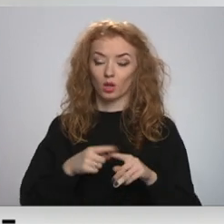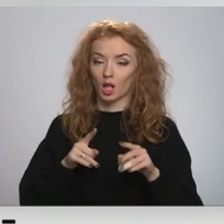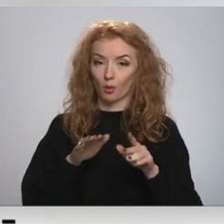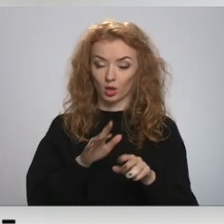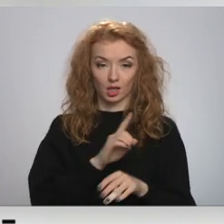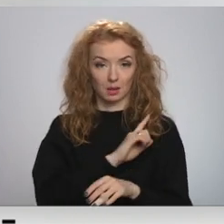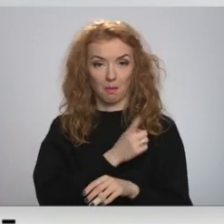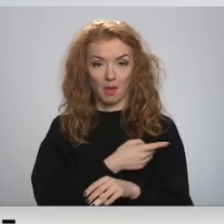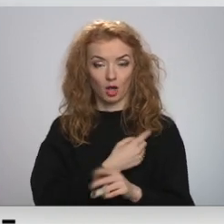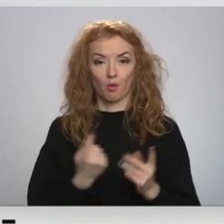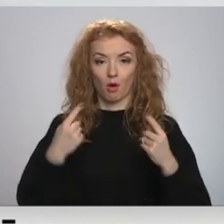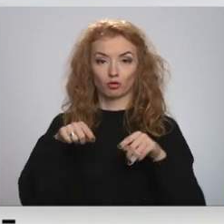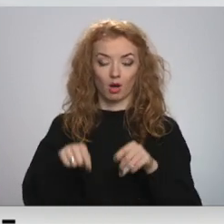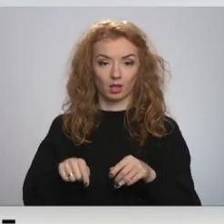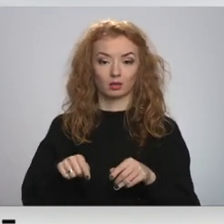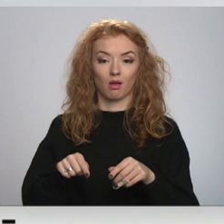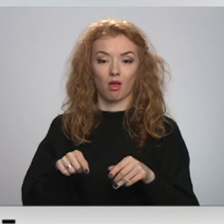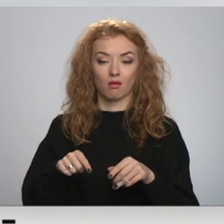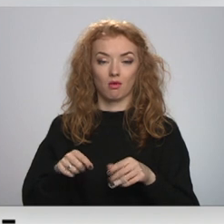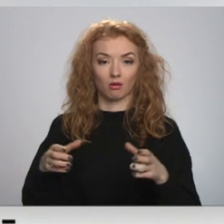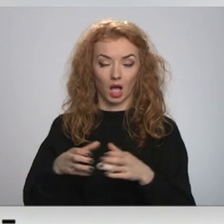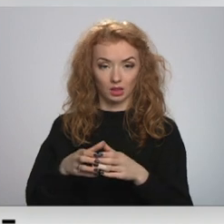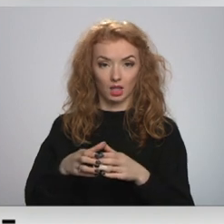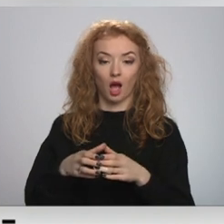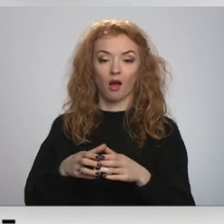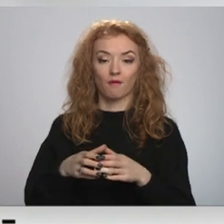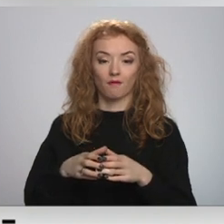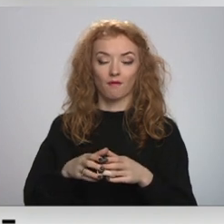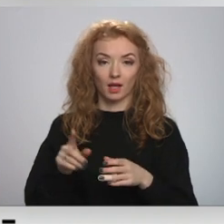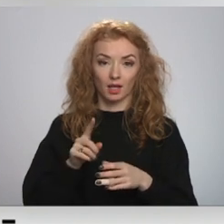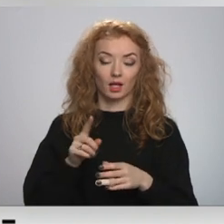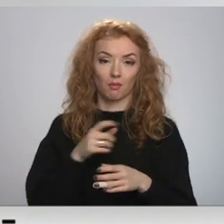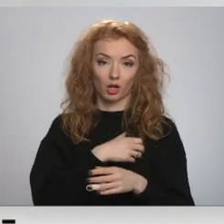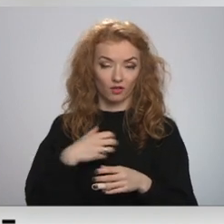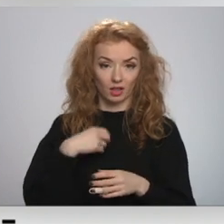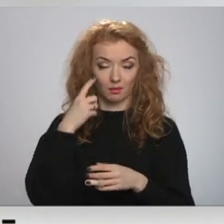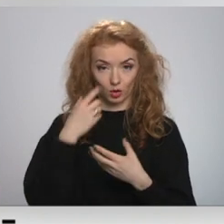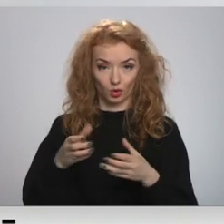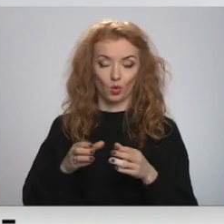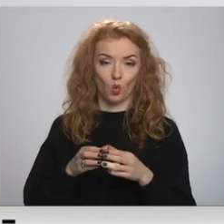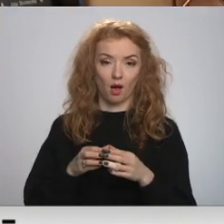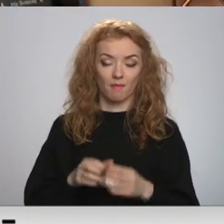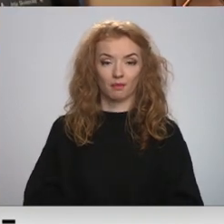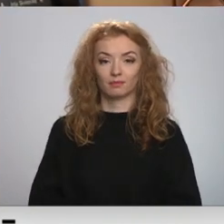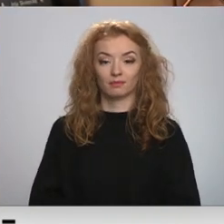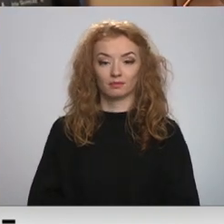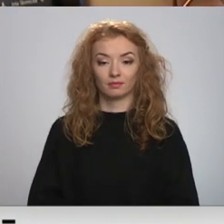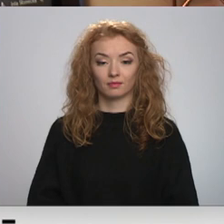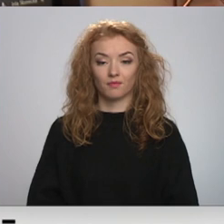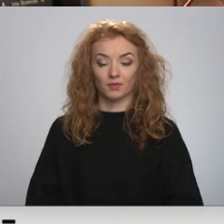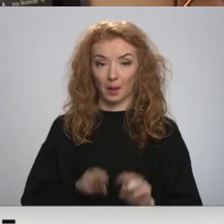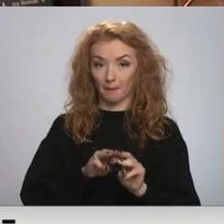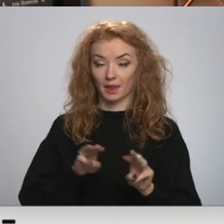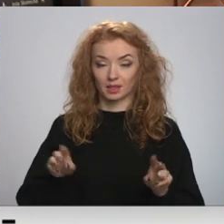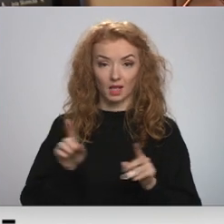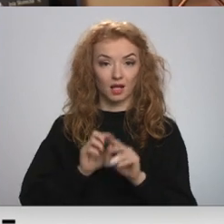pašreizējā sastāvā ar pārstāvniecību pašvaldītas domi mēs plānojam. Ministrī arī